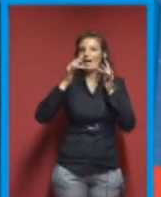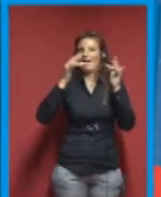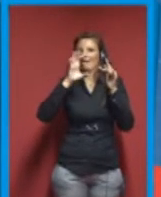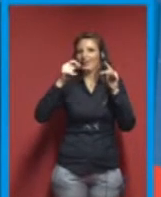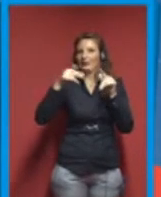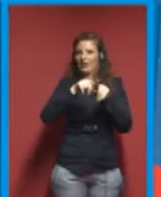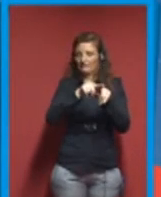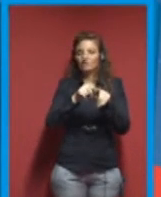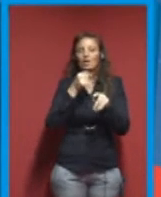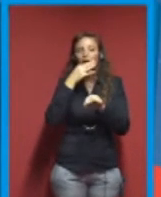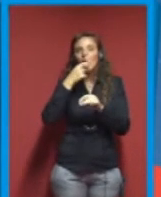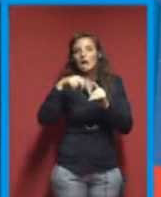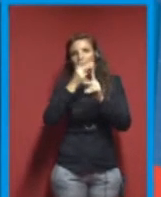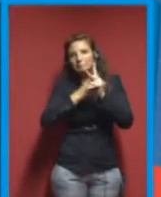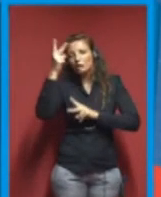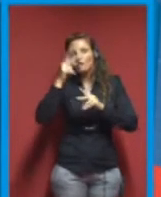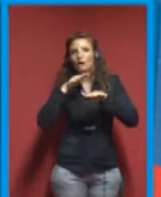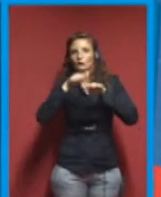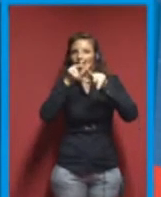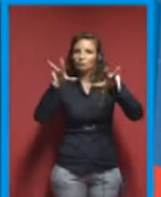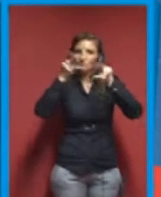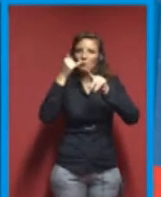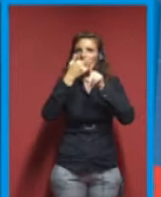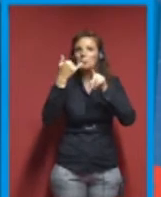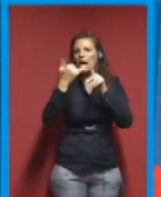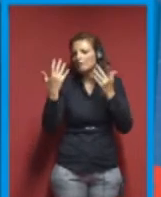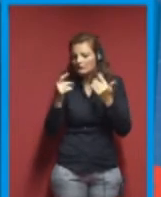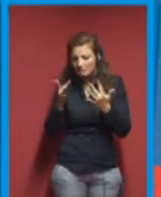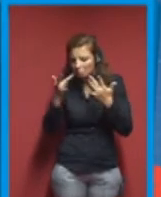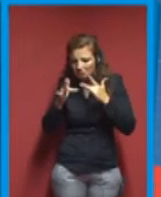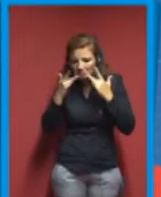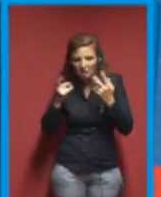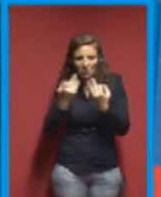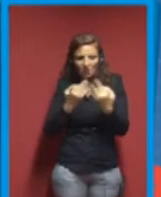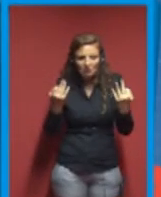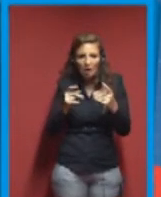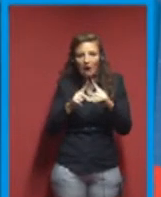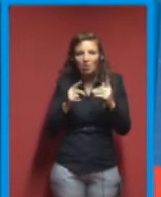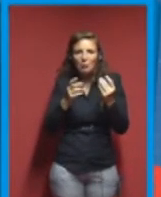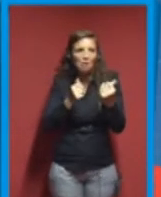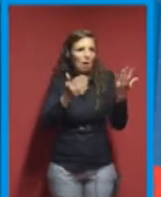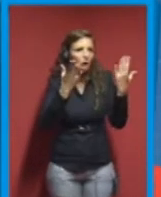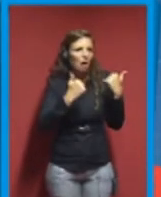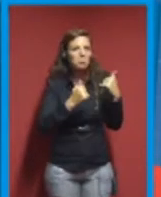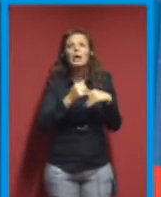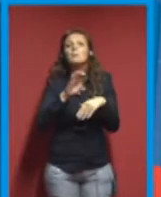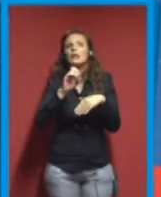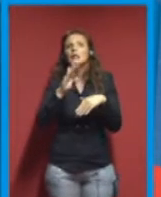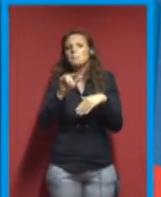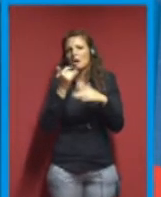abbiamo cercato di riutilizzare dei pezzi comuni, facili comprare da ebay.